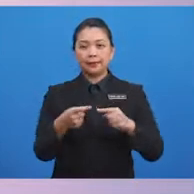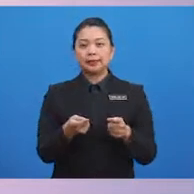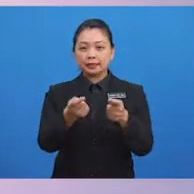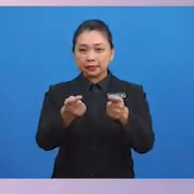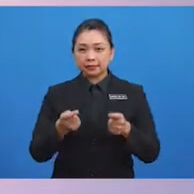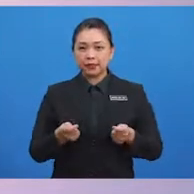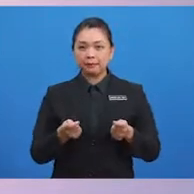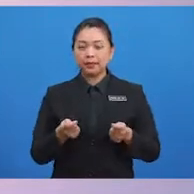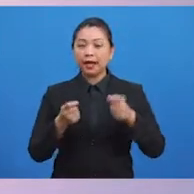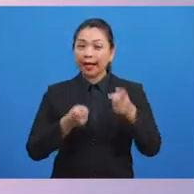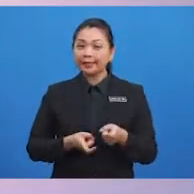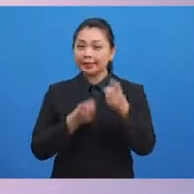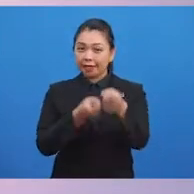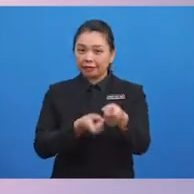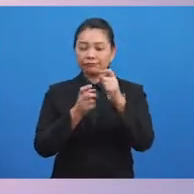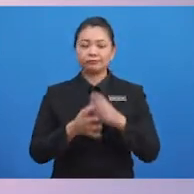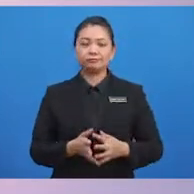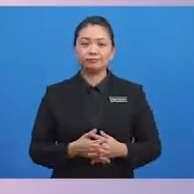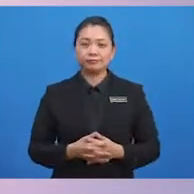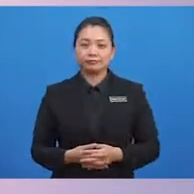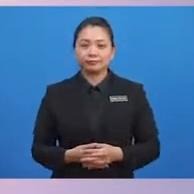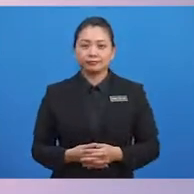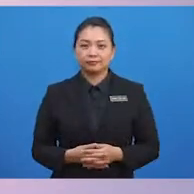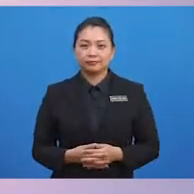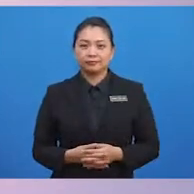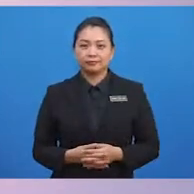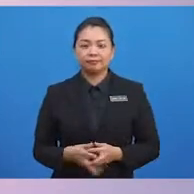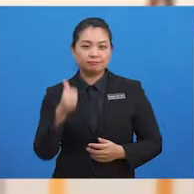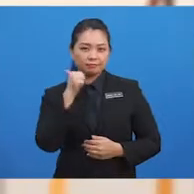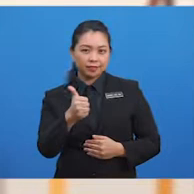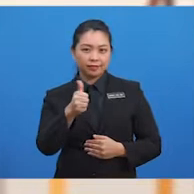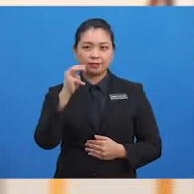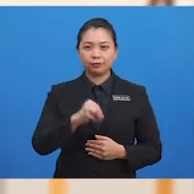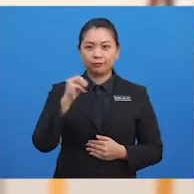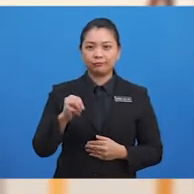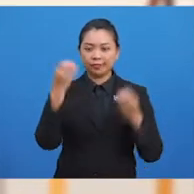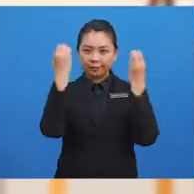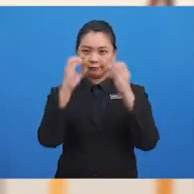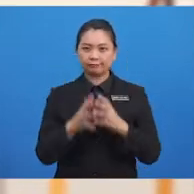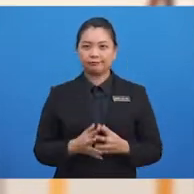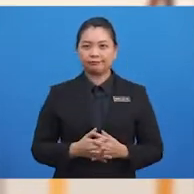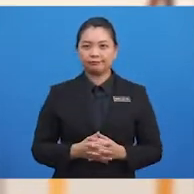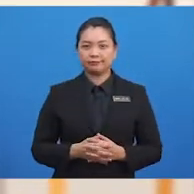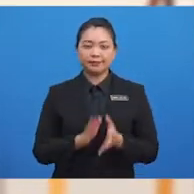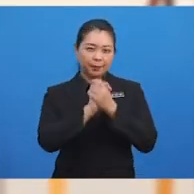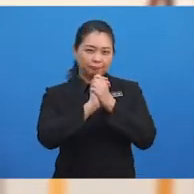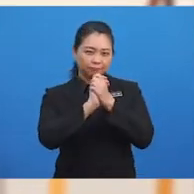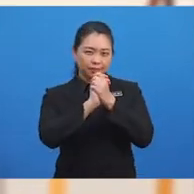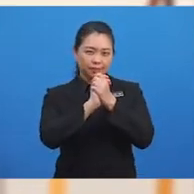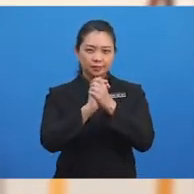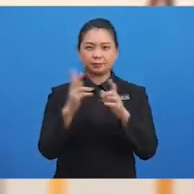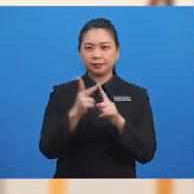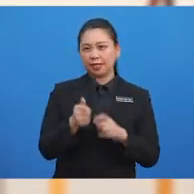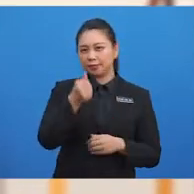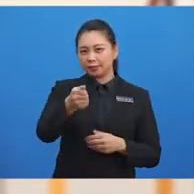kita menerima hadiah. Hebat murid-murid cikgu ini. Syabas